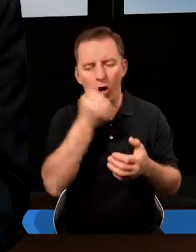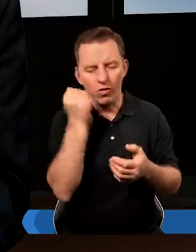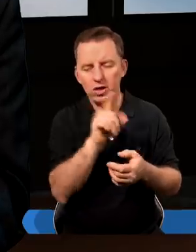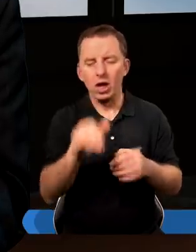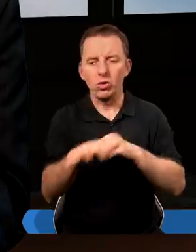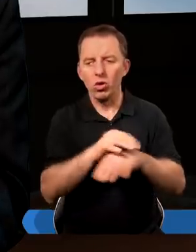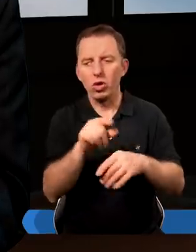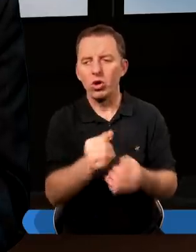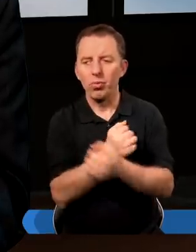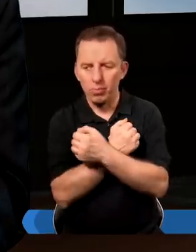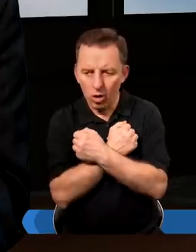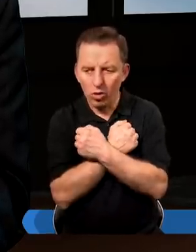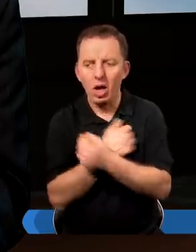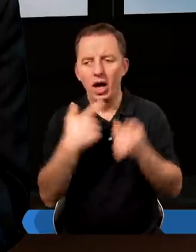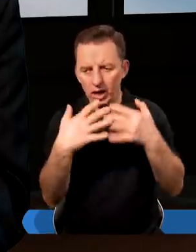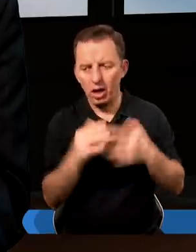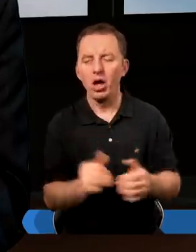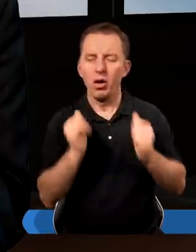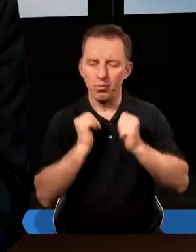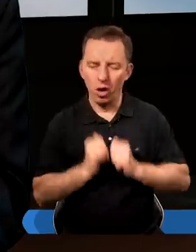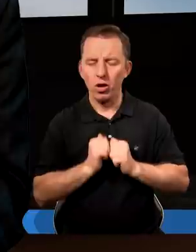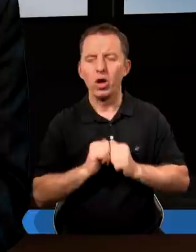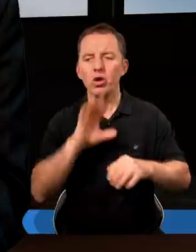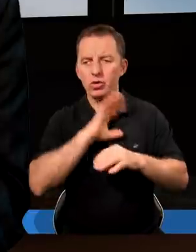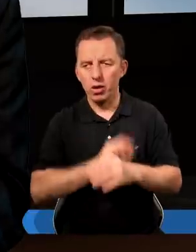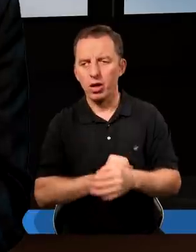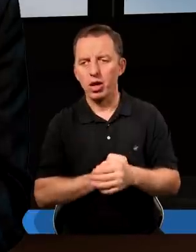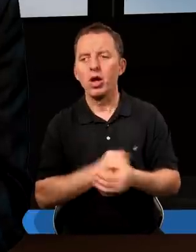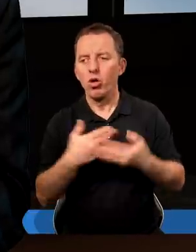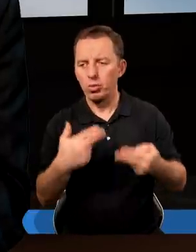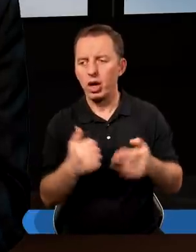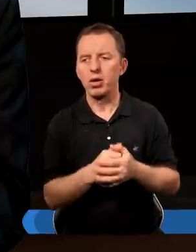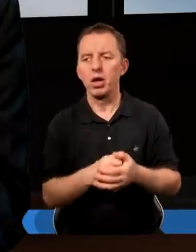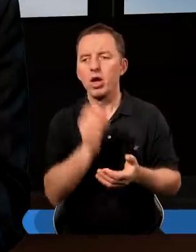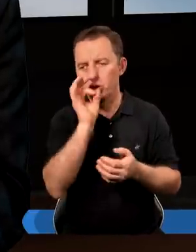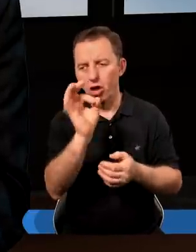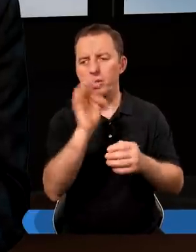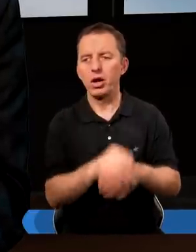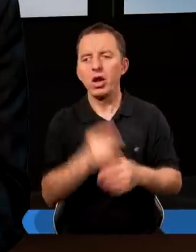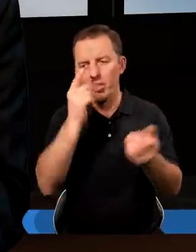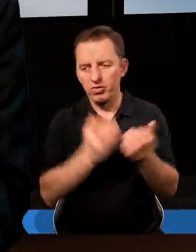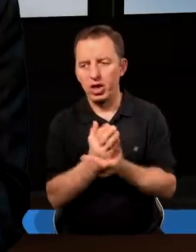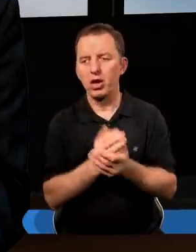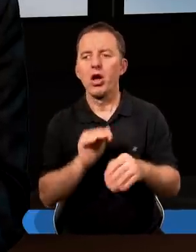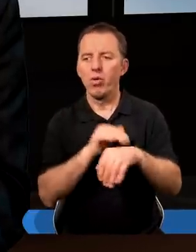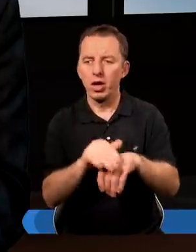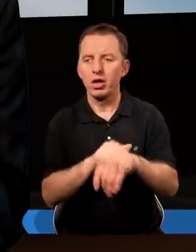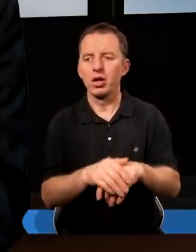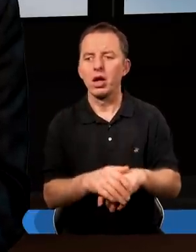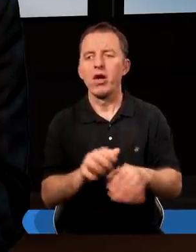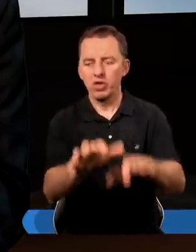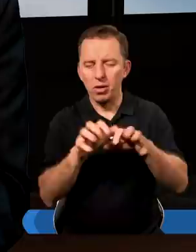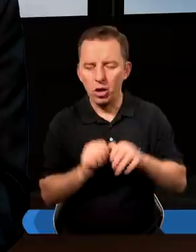Owocem zaś ducha są miłość, radość, pokój, cierpliwość, uprzejmość, dobroć, wierność,